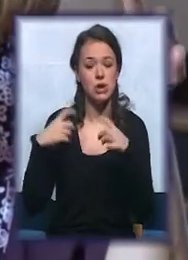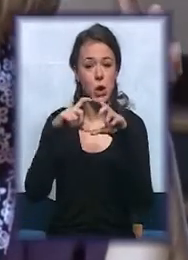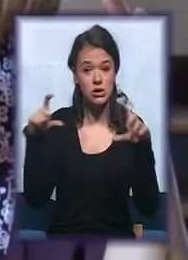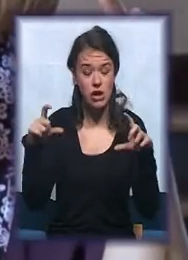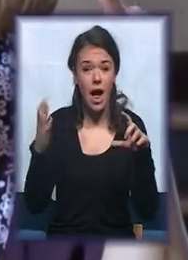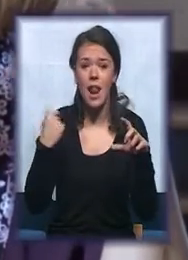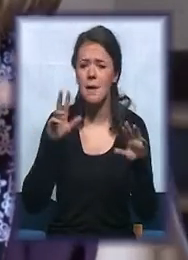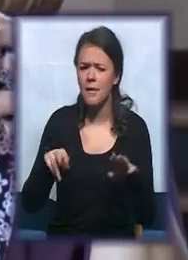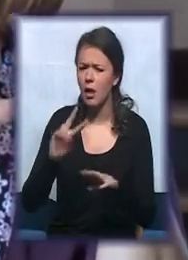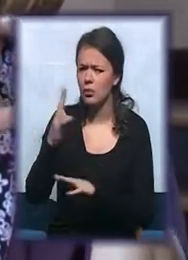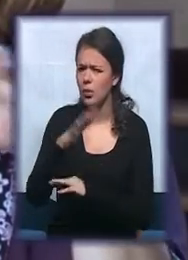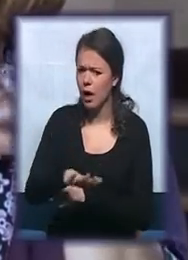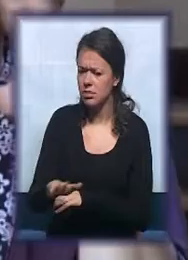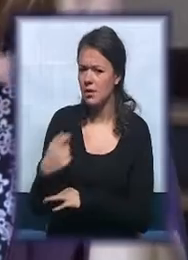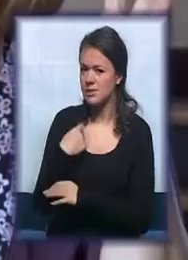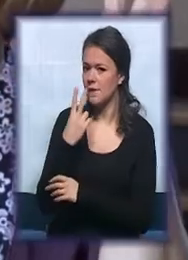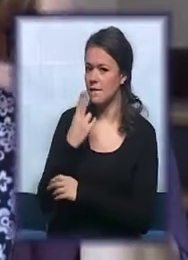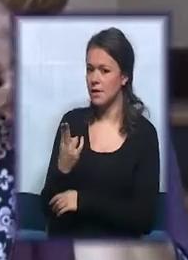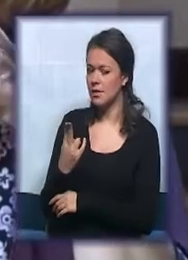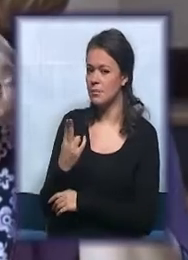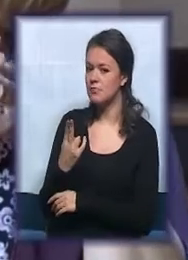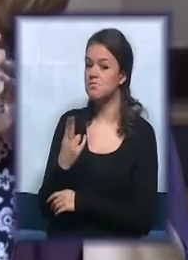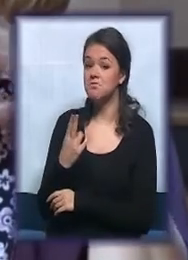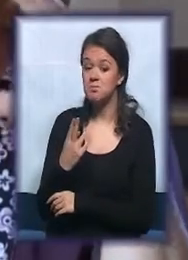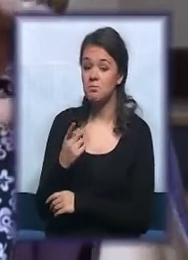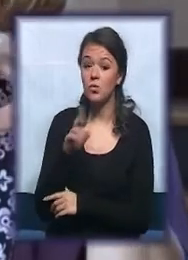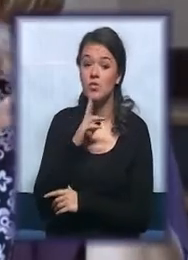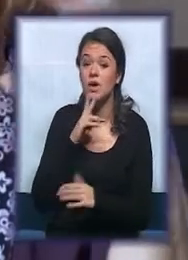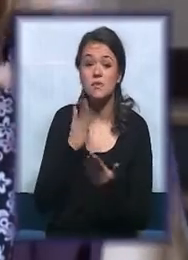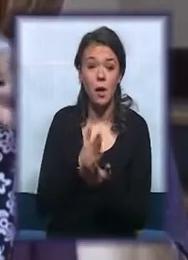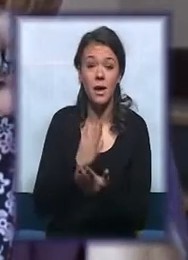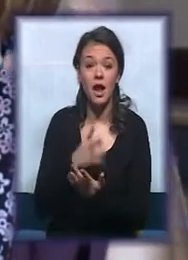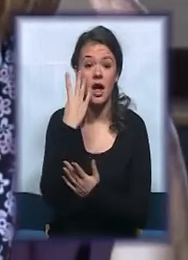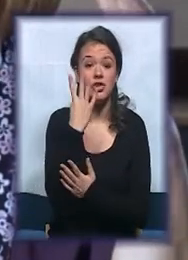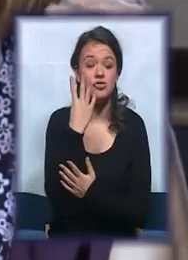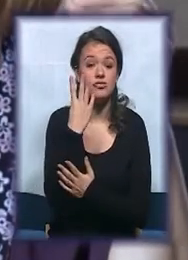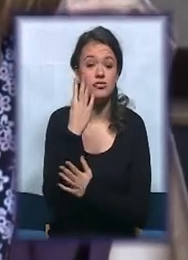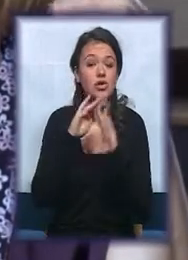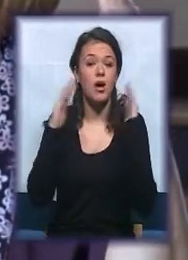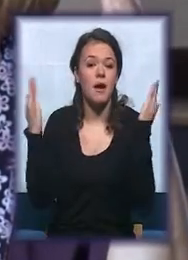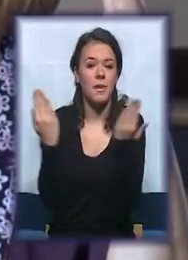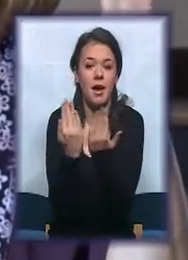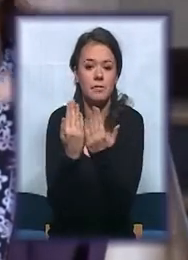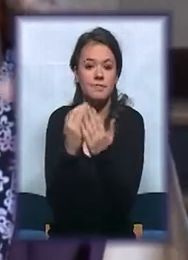drugu decu, gledam sad, idem na drugu decu, koja su bila u četiri zida, znate.